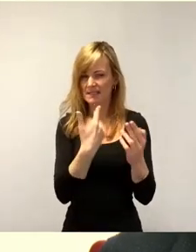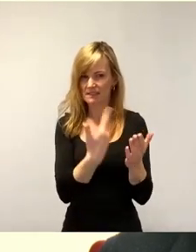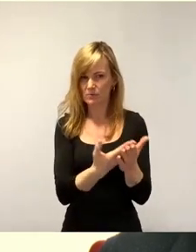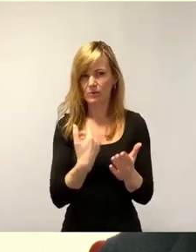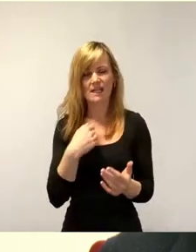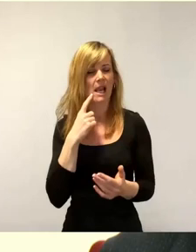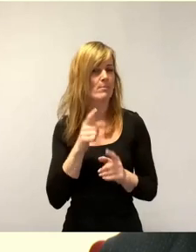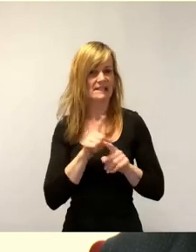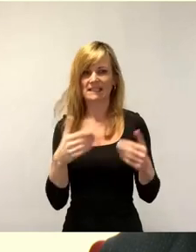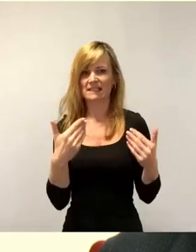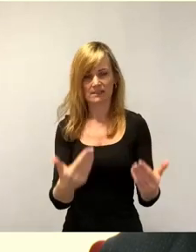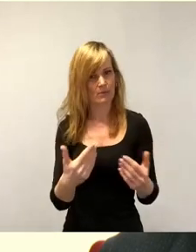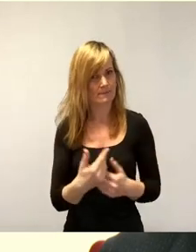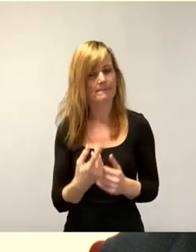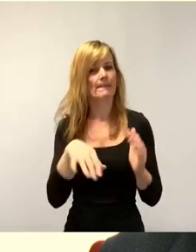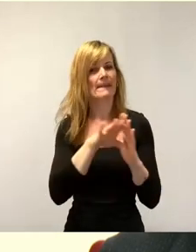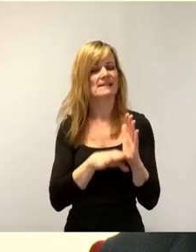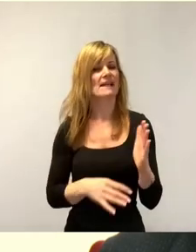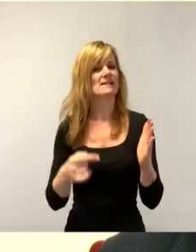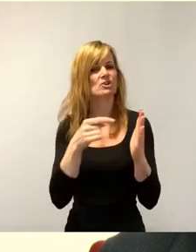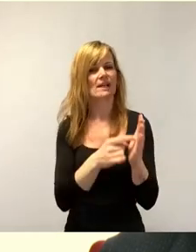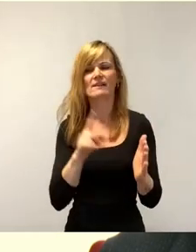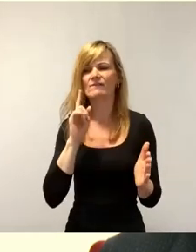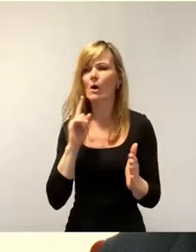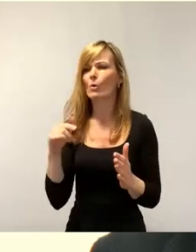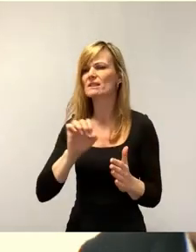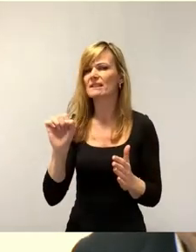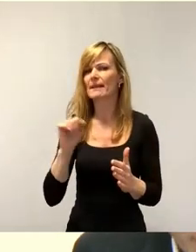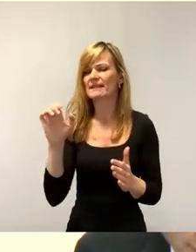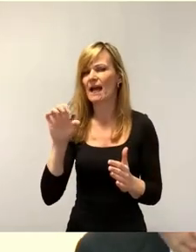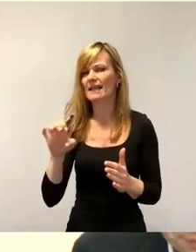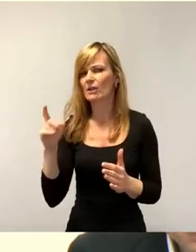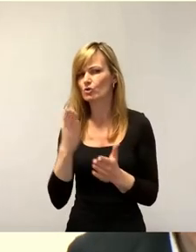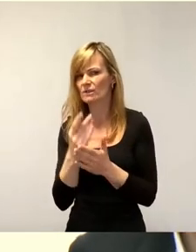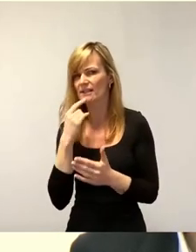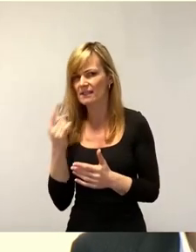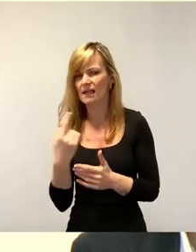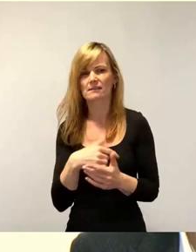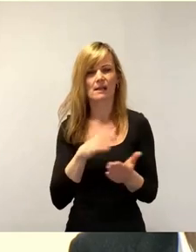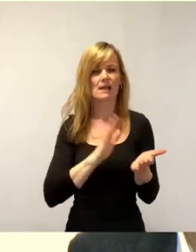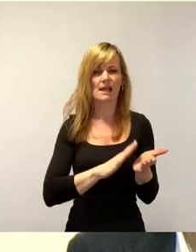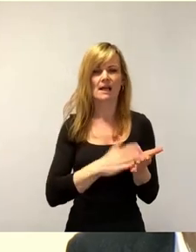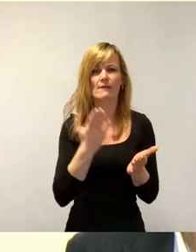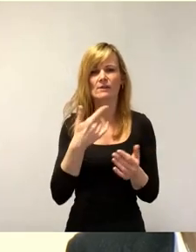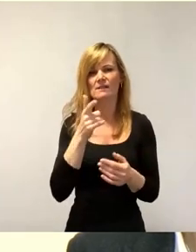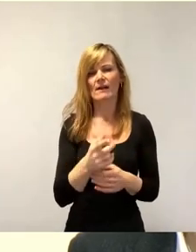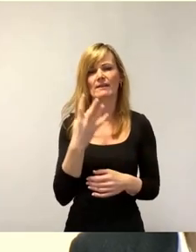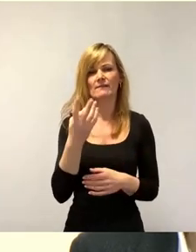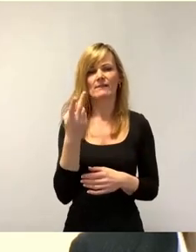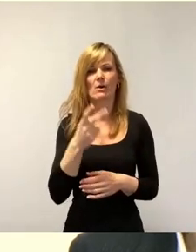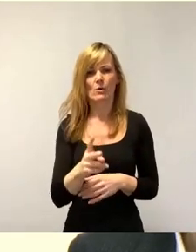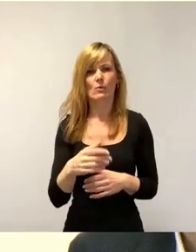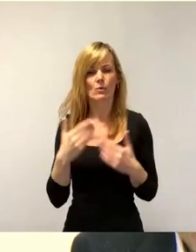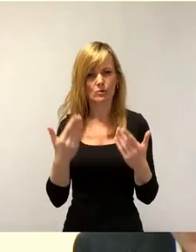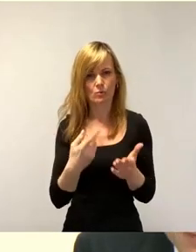bezweifeln. Im Gesetz steht, Frau Siebeneiche hat es gesagt, ein Barbetrag, ein Taschengeld von 204 Euro sind zu gewähren.